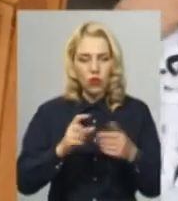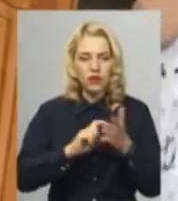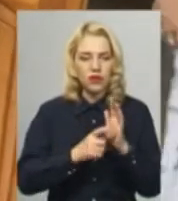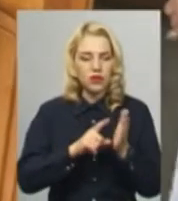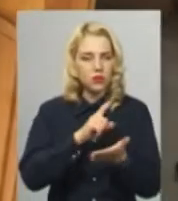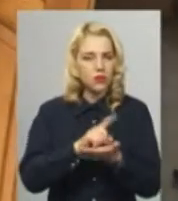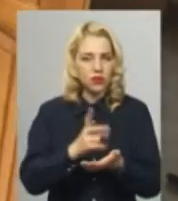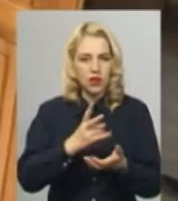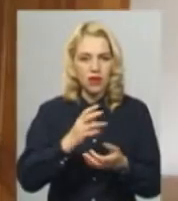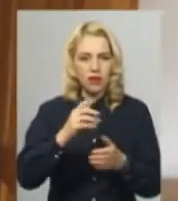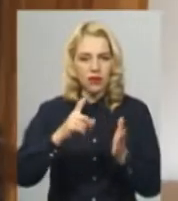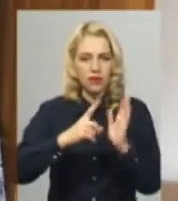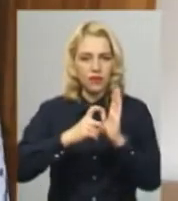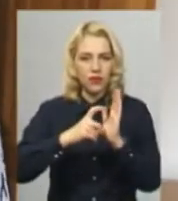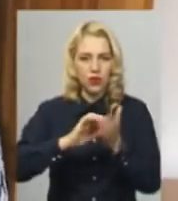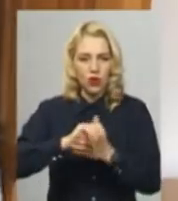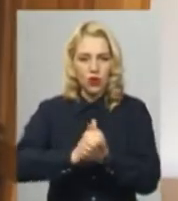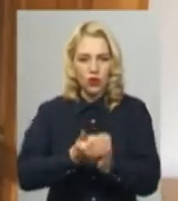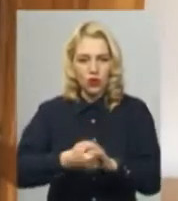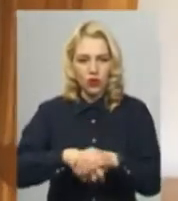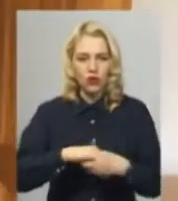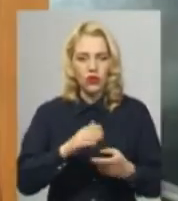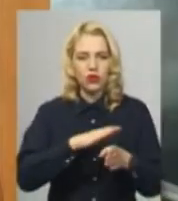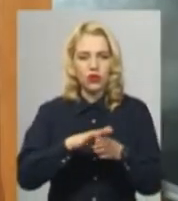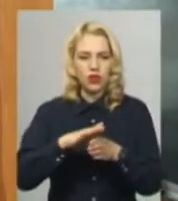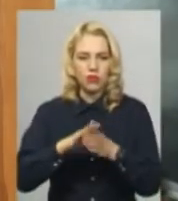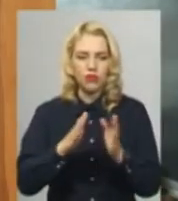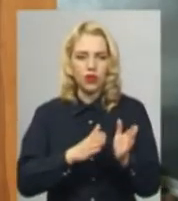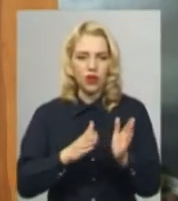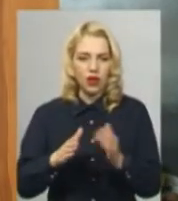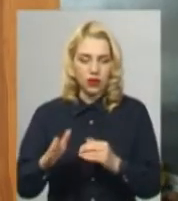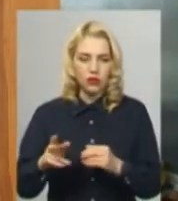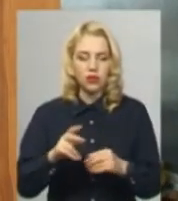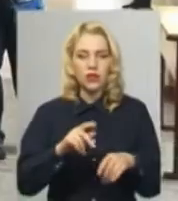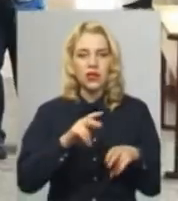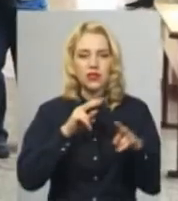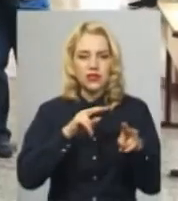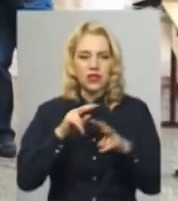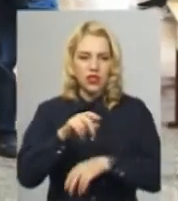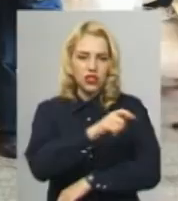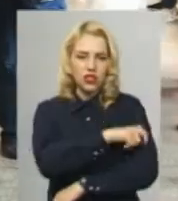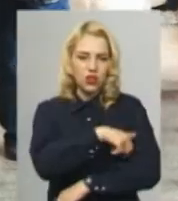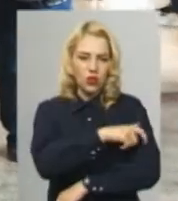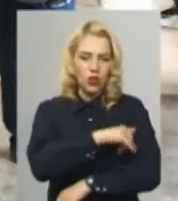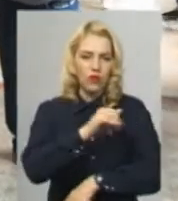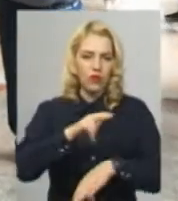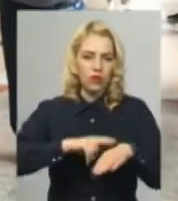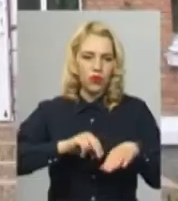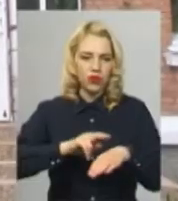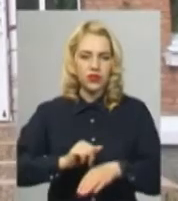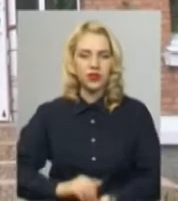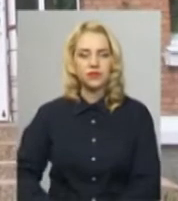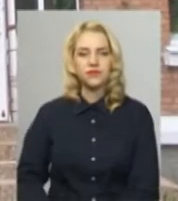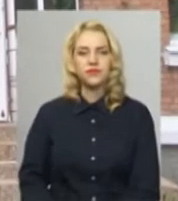продезінфікувати руки. За дотриманням порядку під час проведення тестування стежать чергові пункти та поліцейський. Катерина